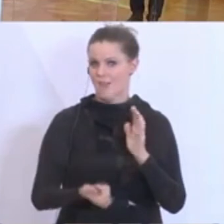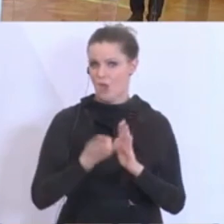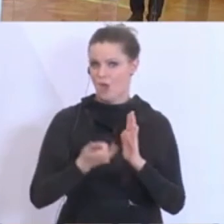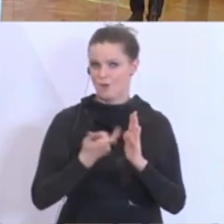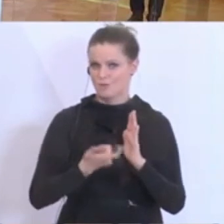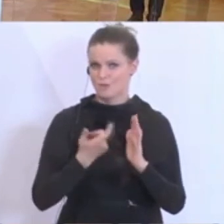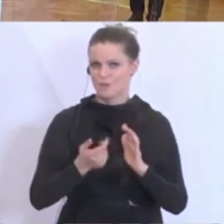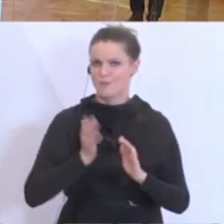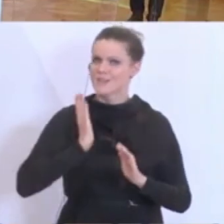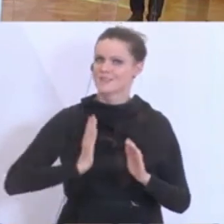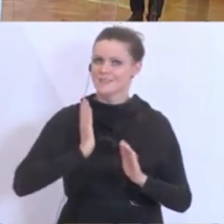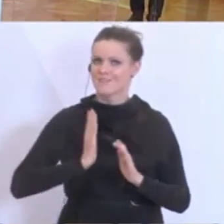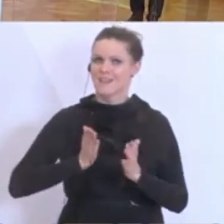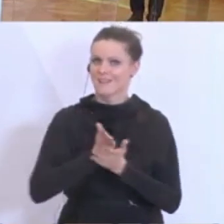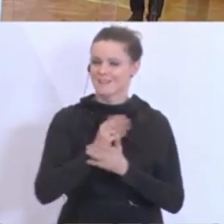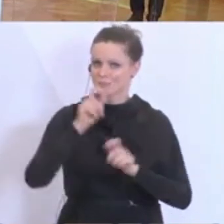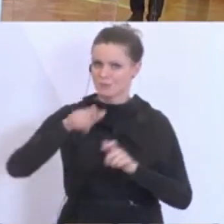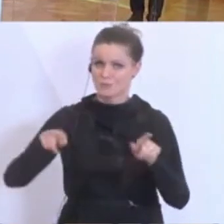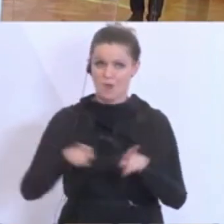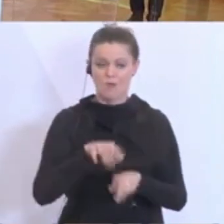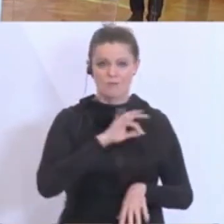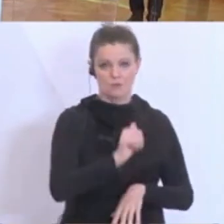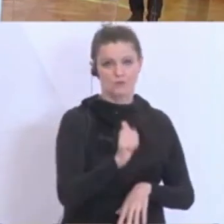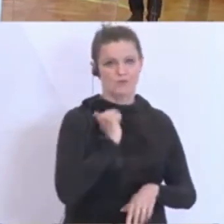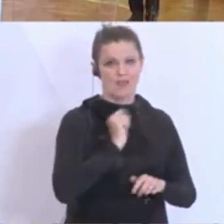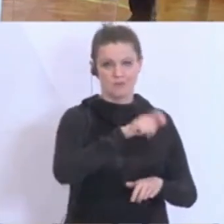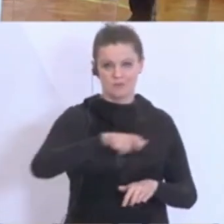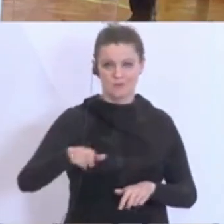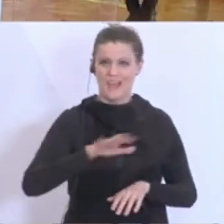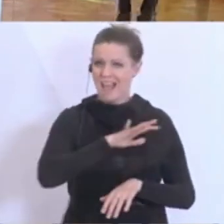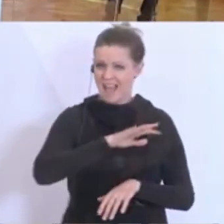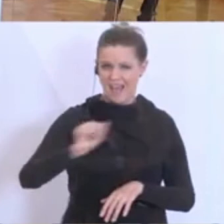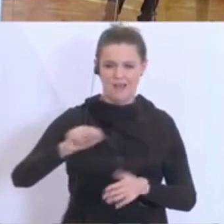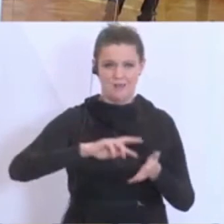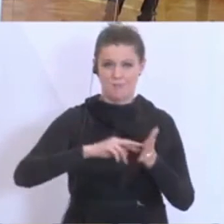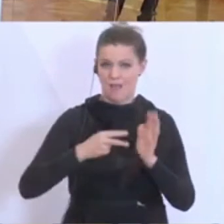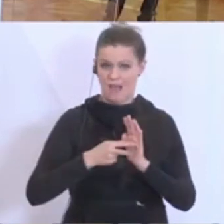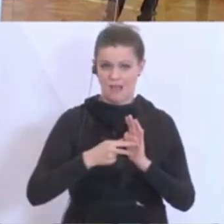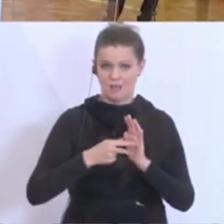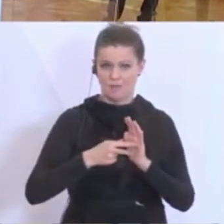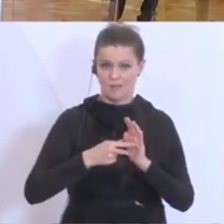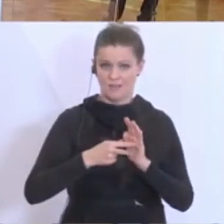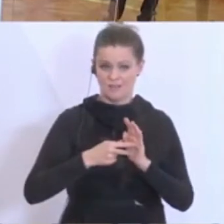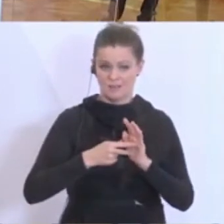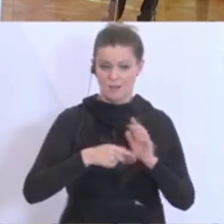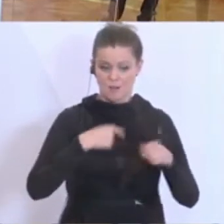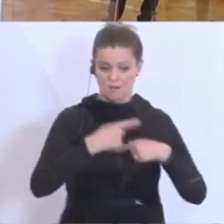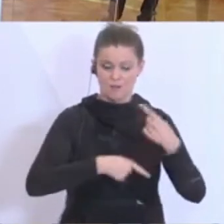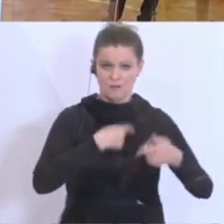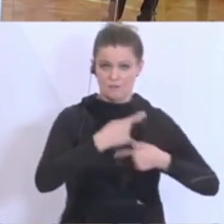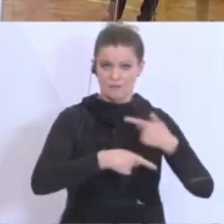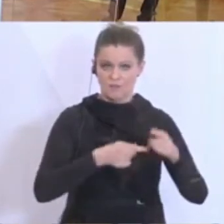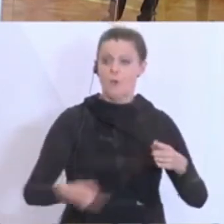Zivilbediensteten im Ressort als auch für die Soldatinnen und Soldaten, dass alle Planungen selbstverständlich parallel zu den